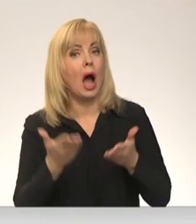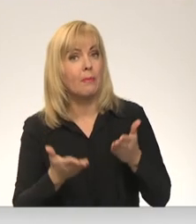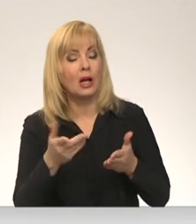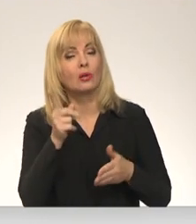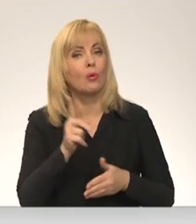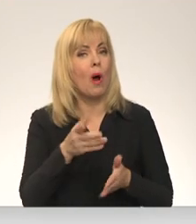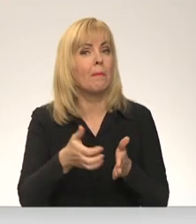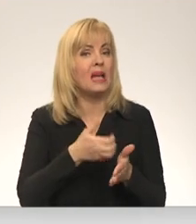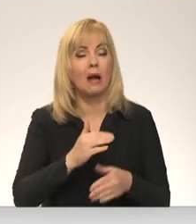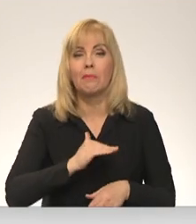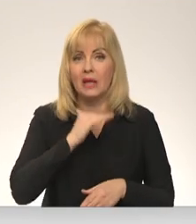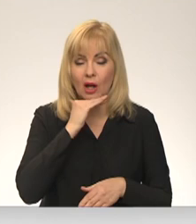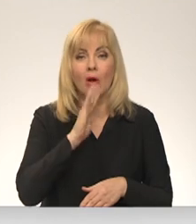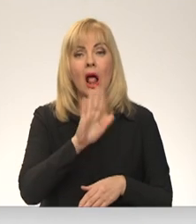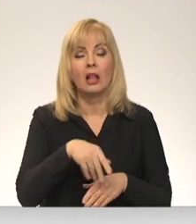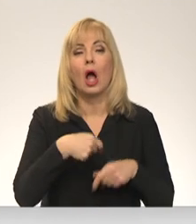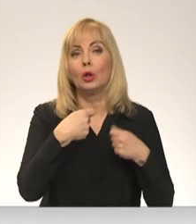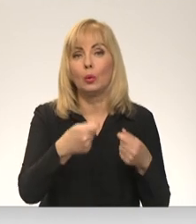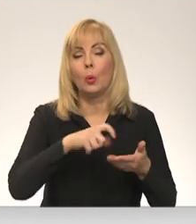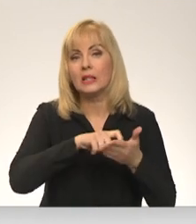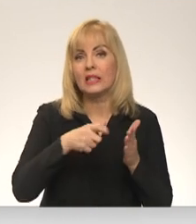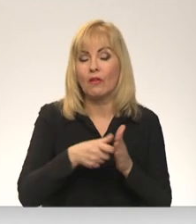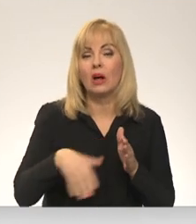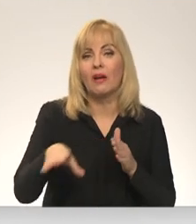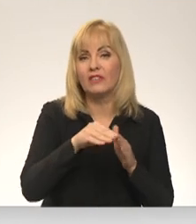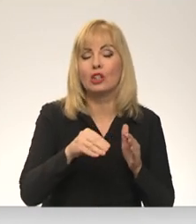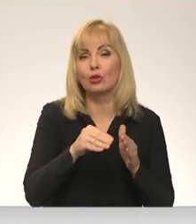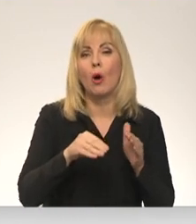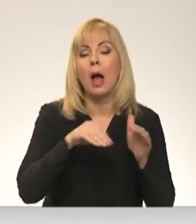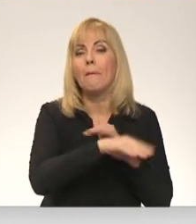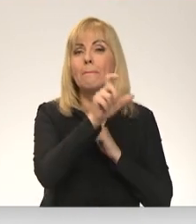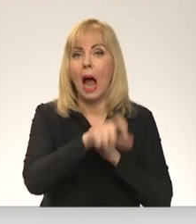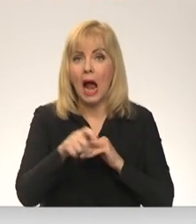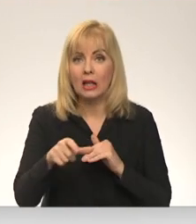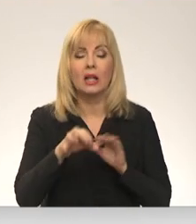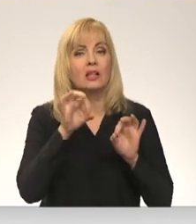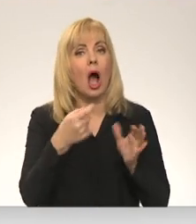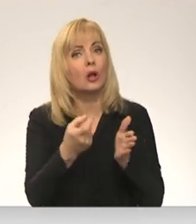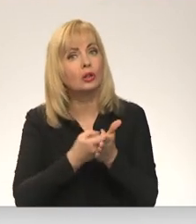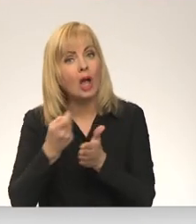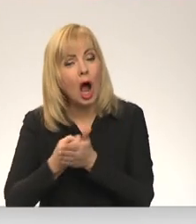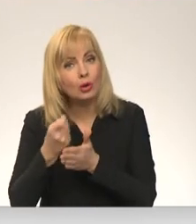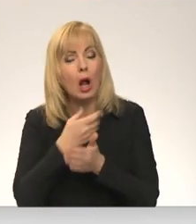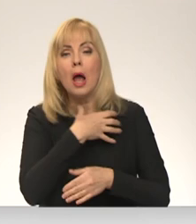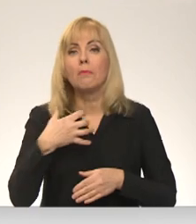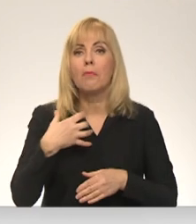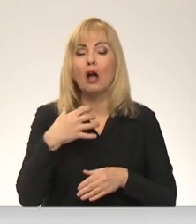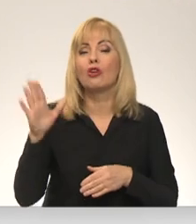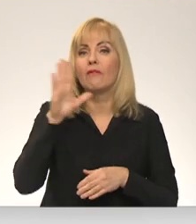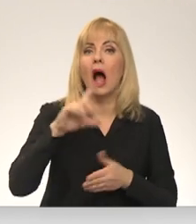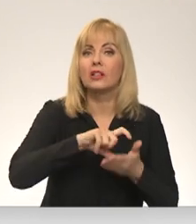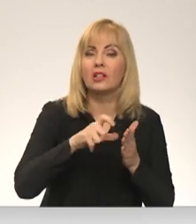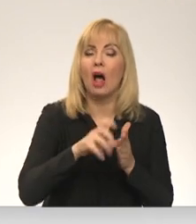vien nepietiks, lai izmitinātu visus patvērumu meklētājs. Tādēļ sākts apzināt valsts un pašvaldību tēlpas, ko varētu